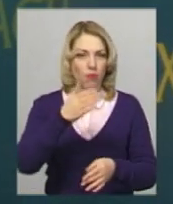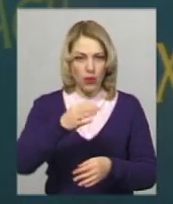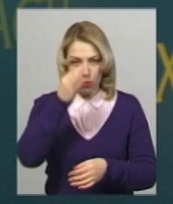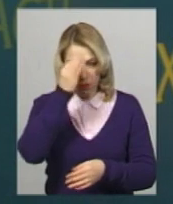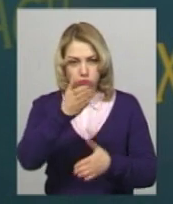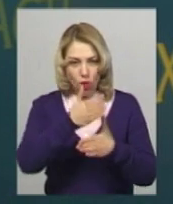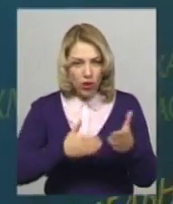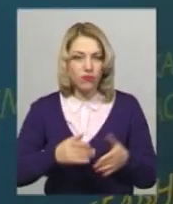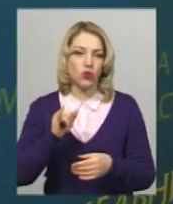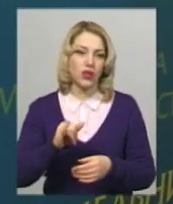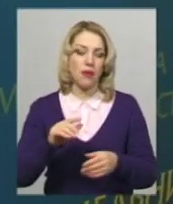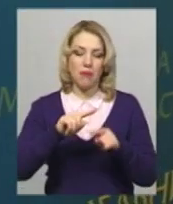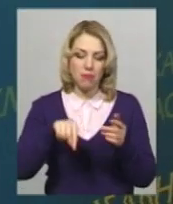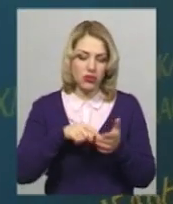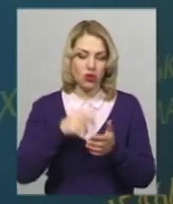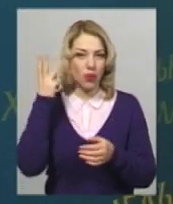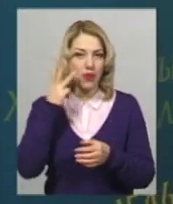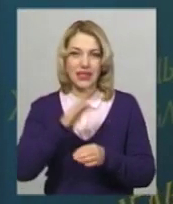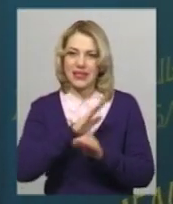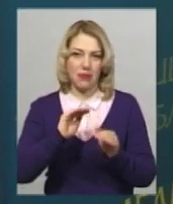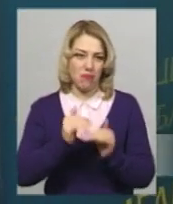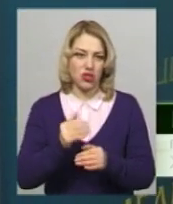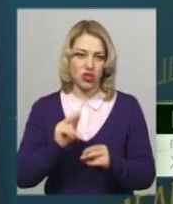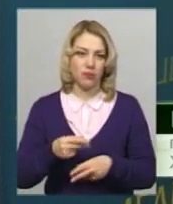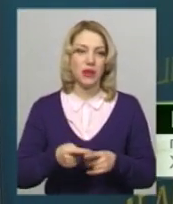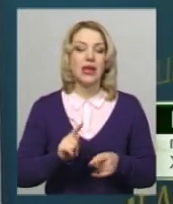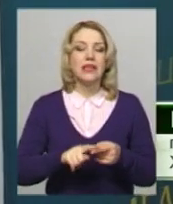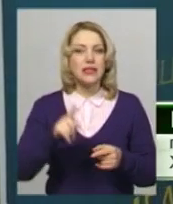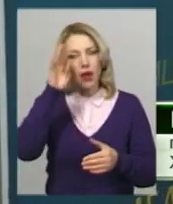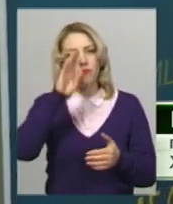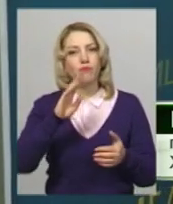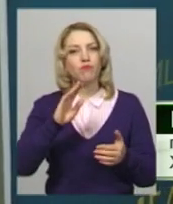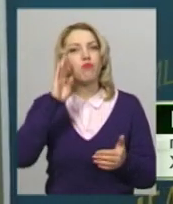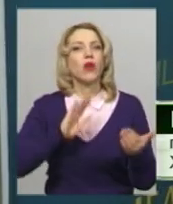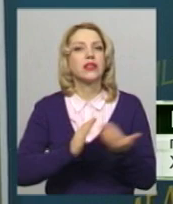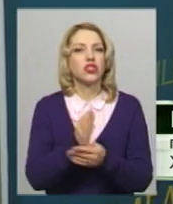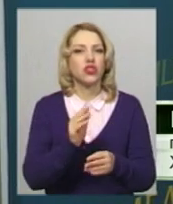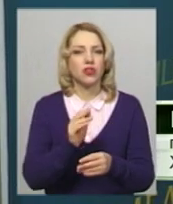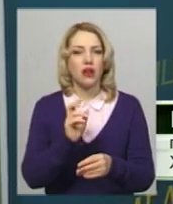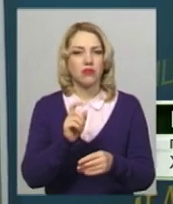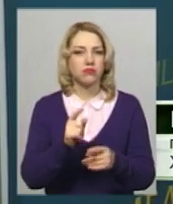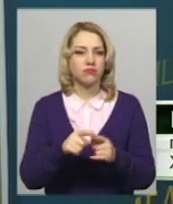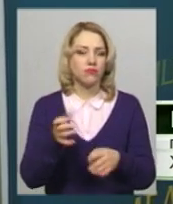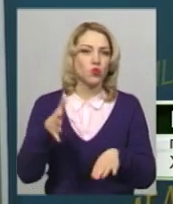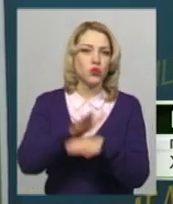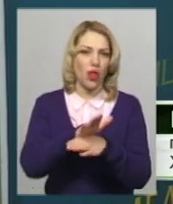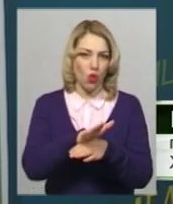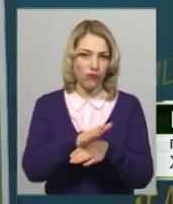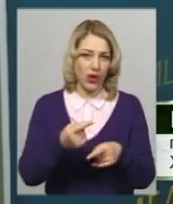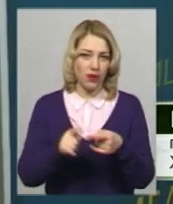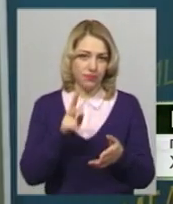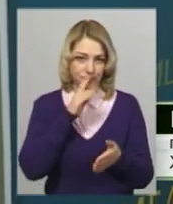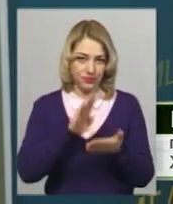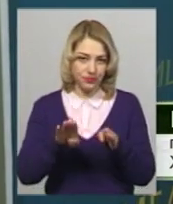отримало не менше від інших. Я розумію, що це чисто політична установка, що вони не приймають, але хоча сьогодні мені